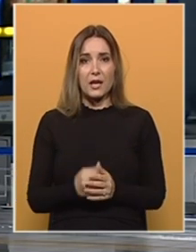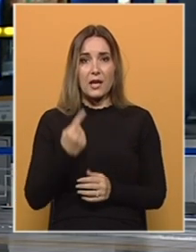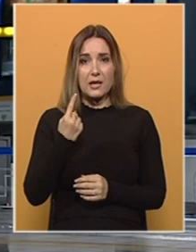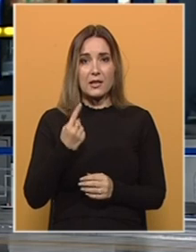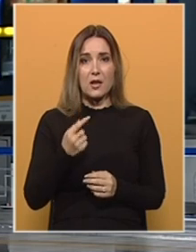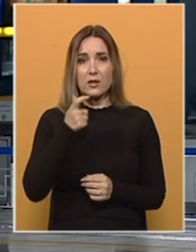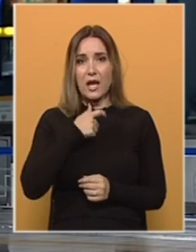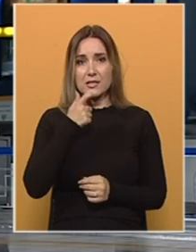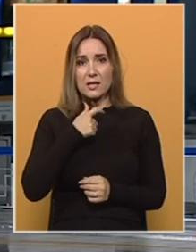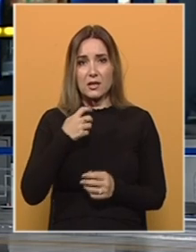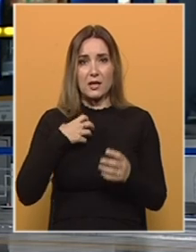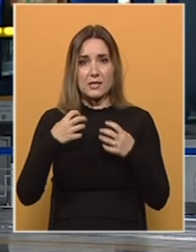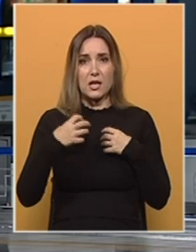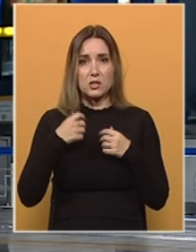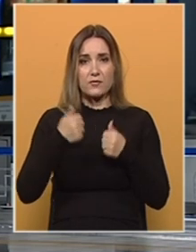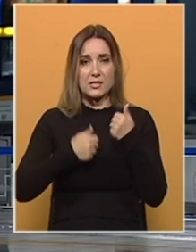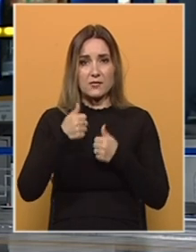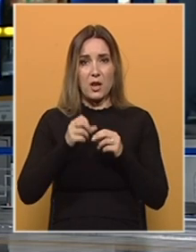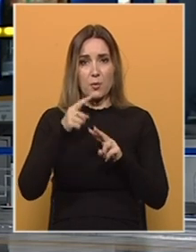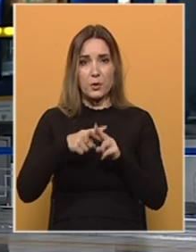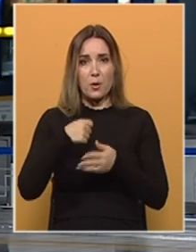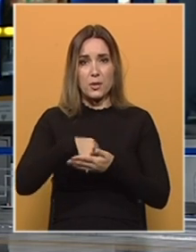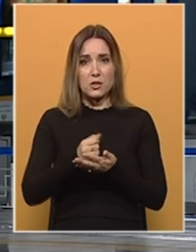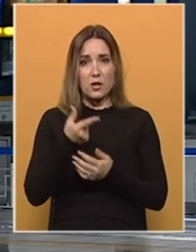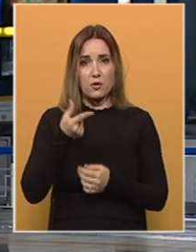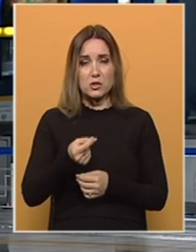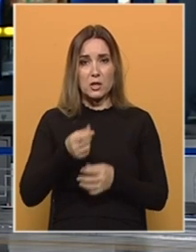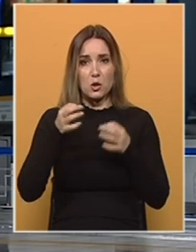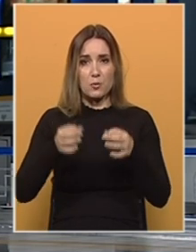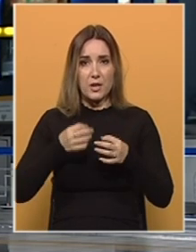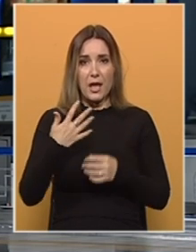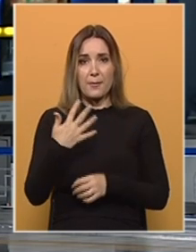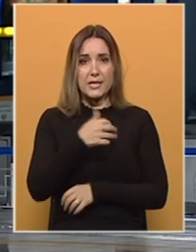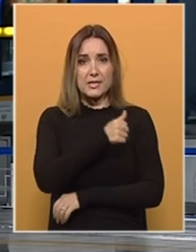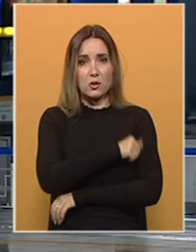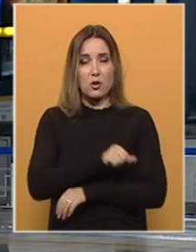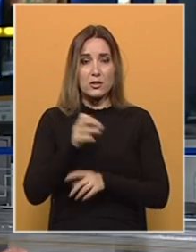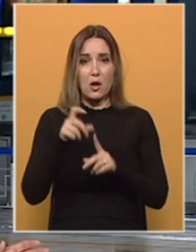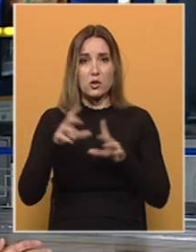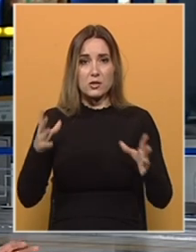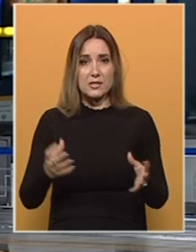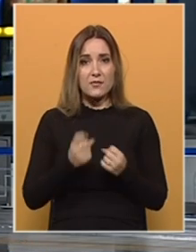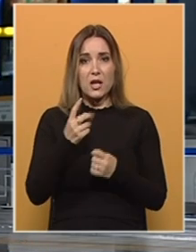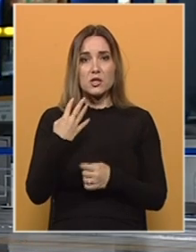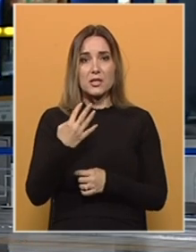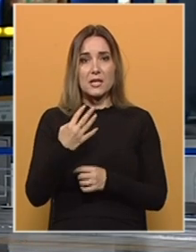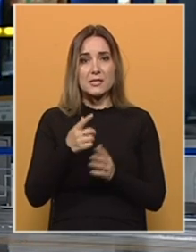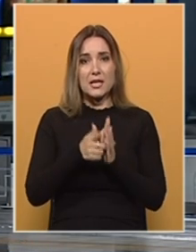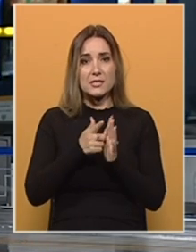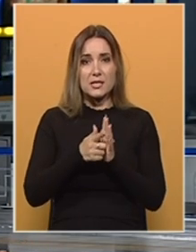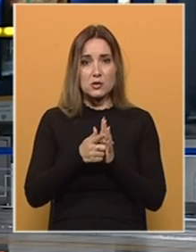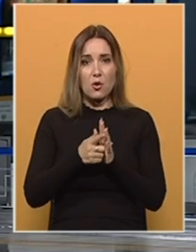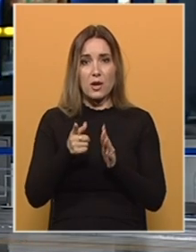Jedan od najstarijih kazališnih festivala u BiH obilježava dvostruki jubilej, 50 godina od osnivanja te 40 sezona